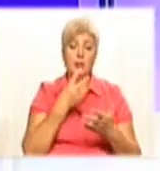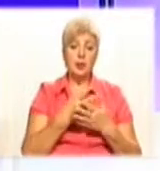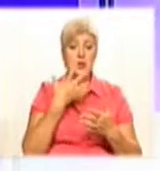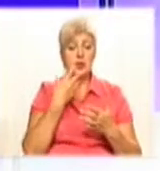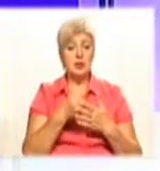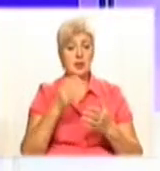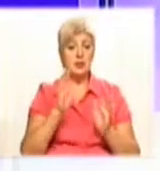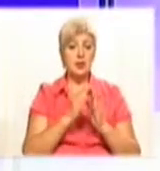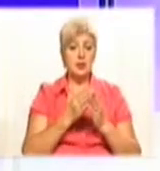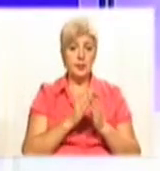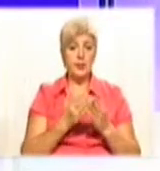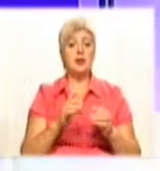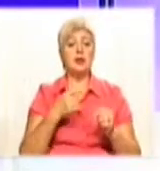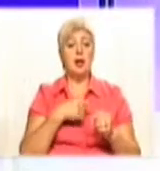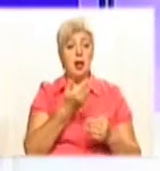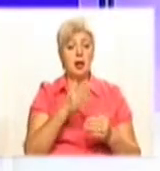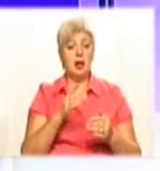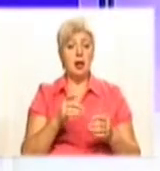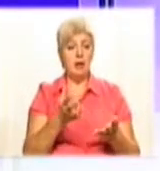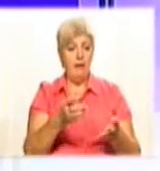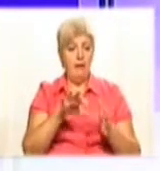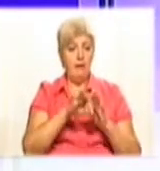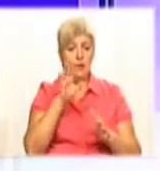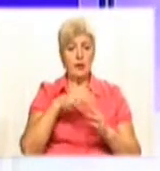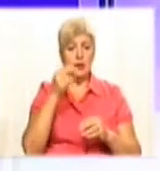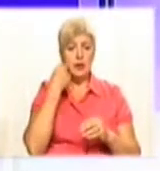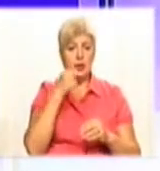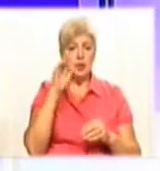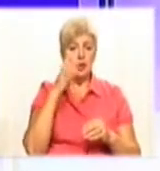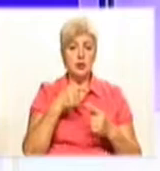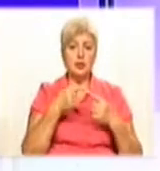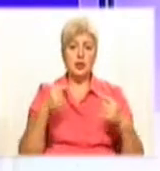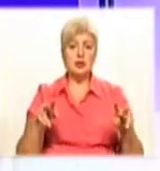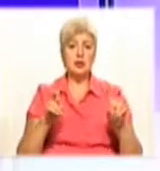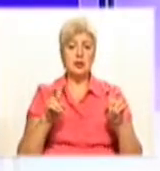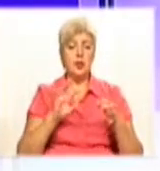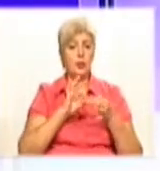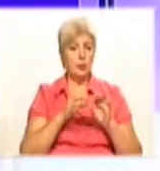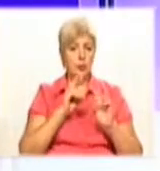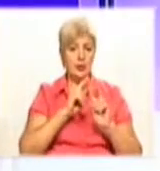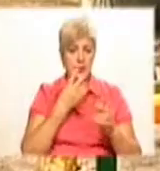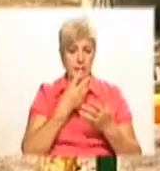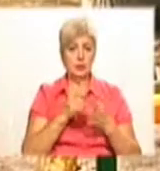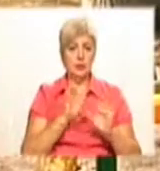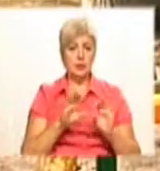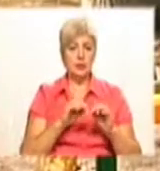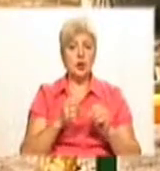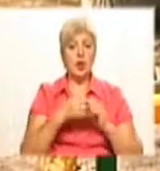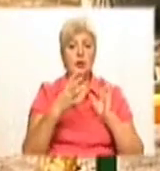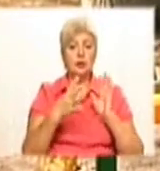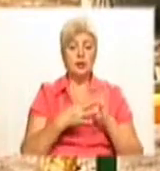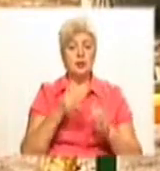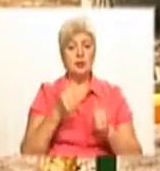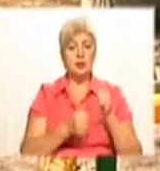«Повстання» та «Навпіл». Їх визнали кращими зразками рідної мови в різних номінаціях. Подробиці у сюжеті. У 19-му